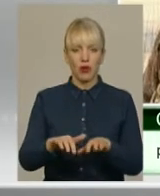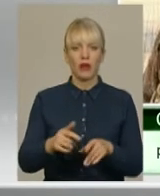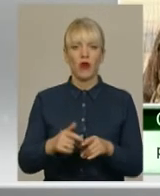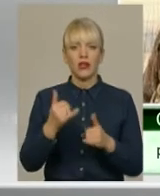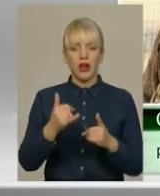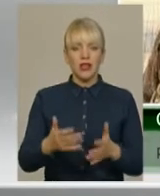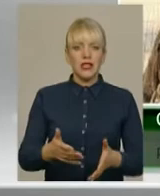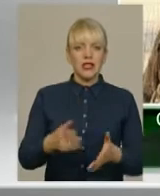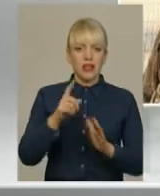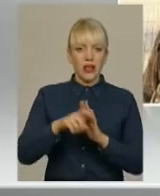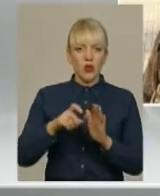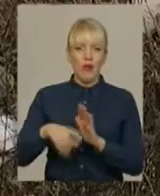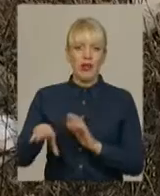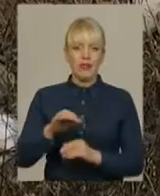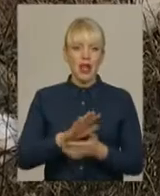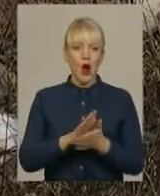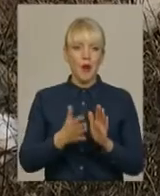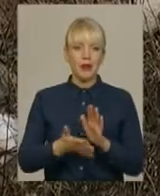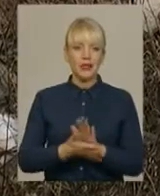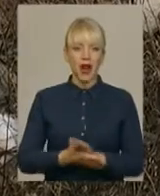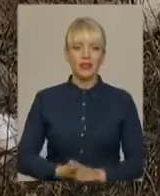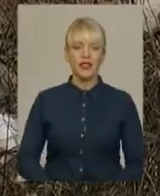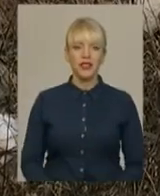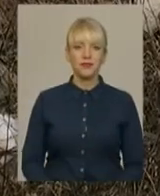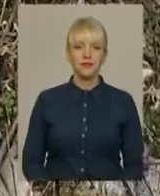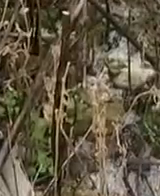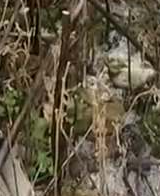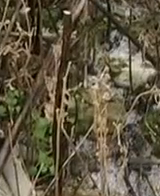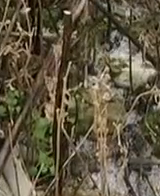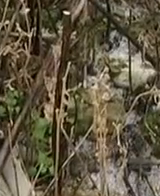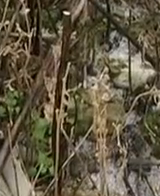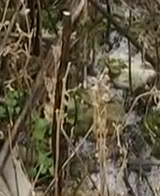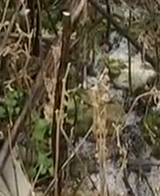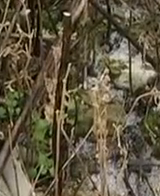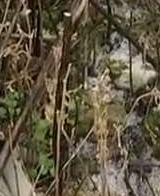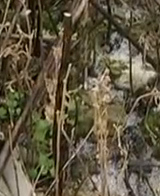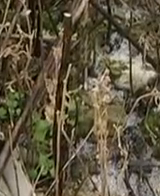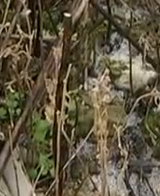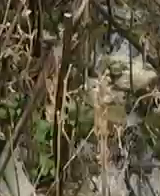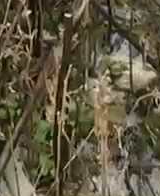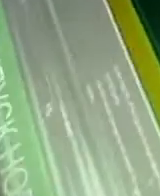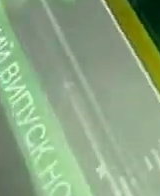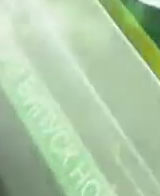'ясовують всі обставини. Ірина Аріон, Олександр Горішевський, Віктор Кривий. Новини Поділя. Центр.